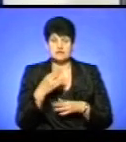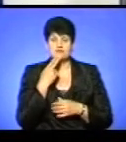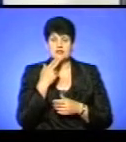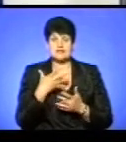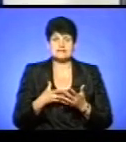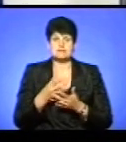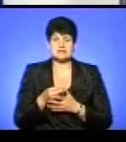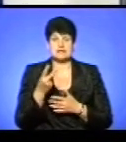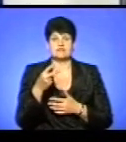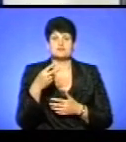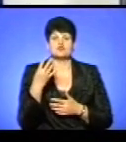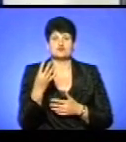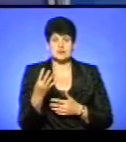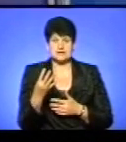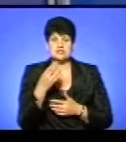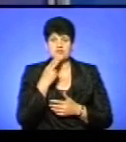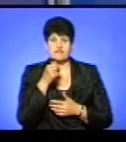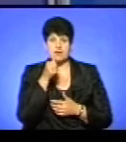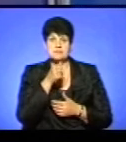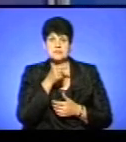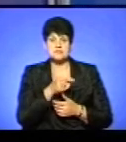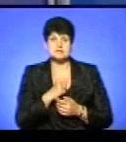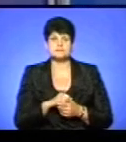24. А вже 24? Так, з червня місяця.